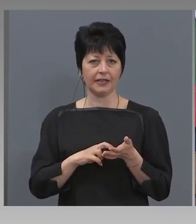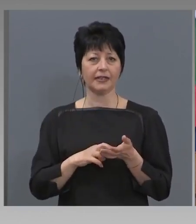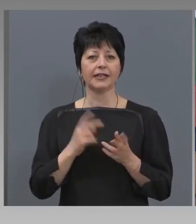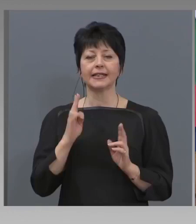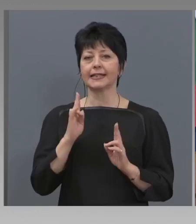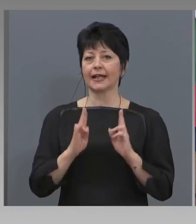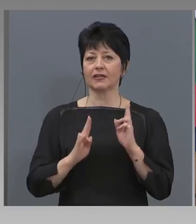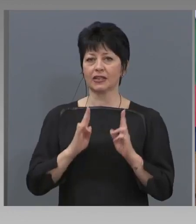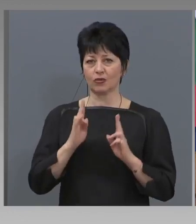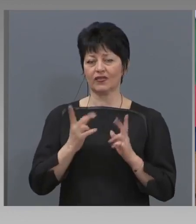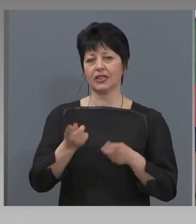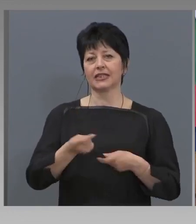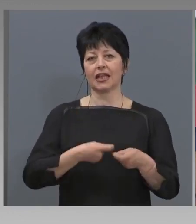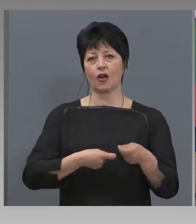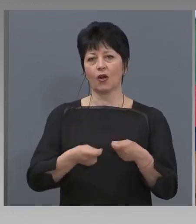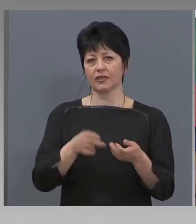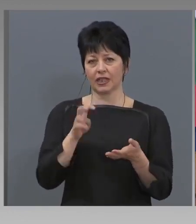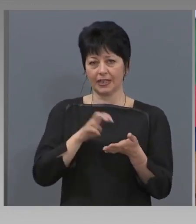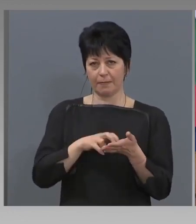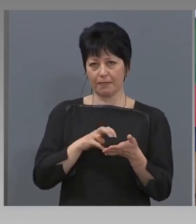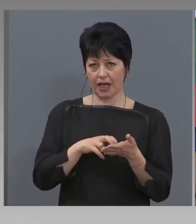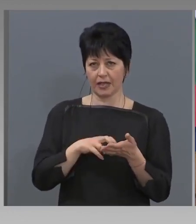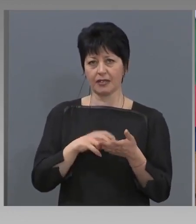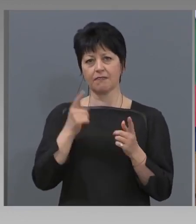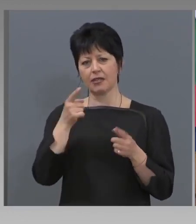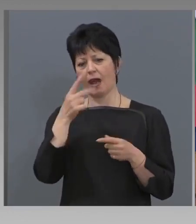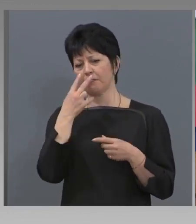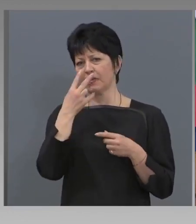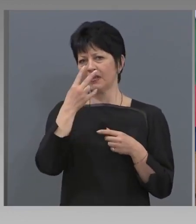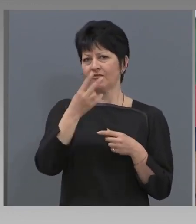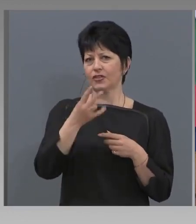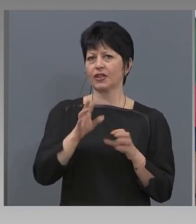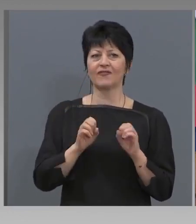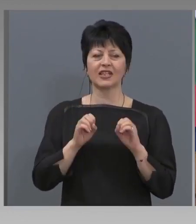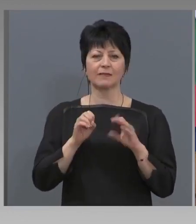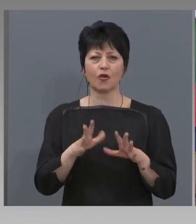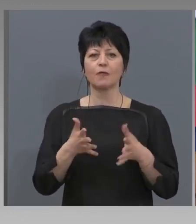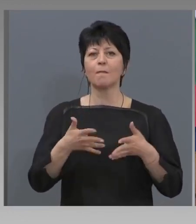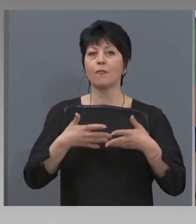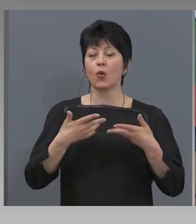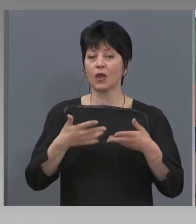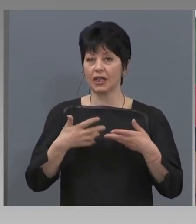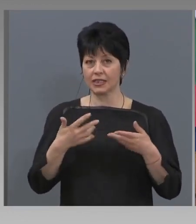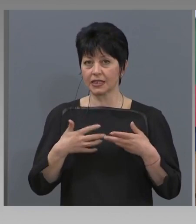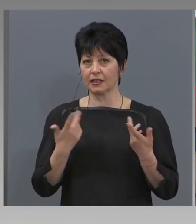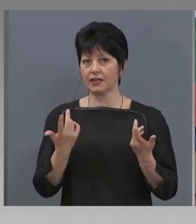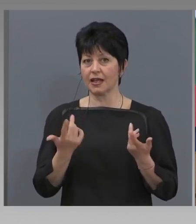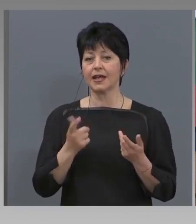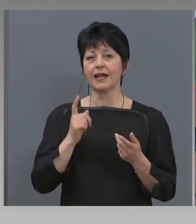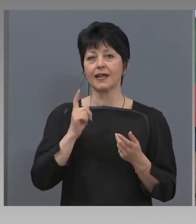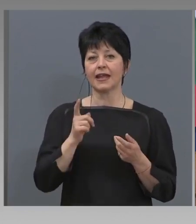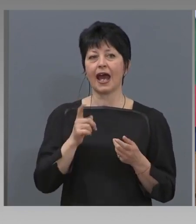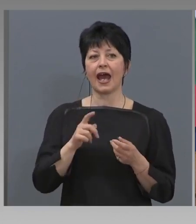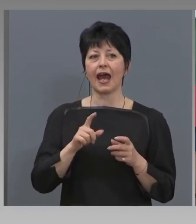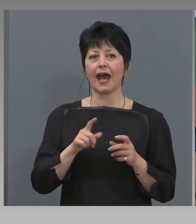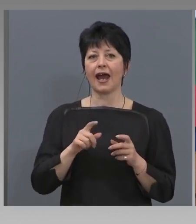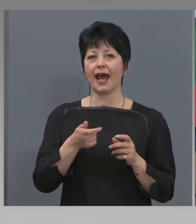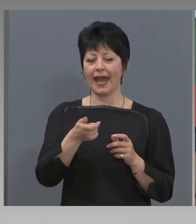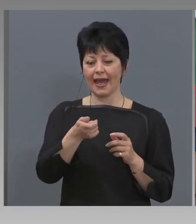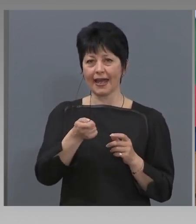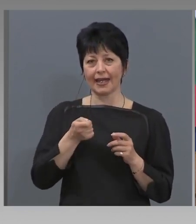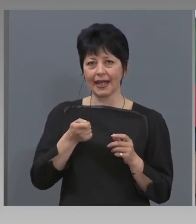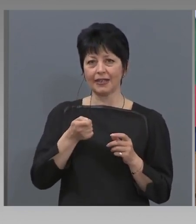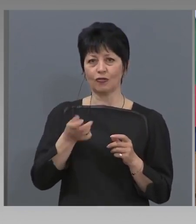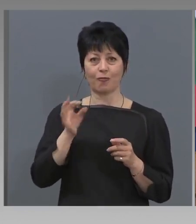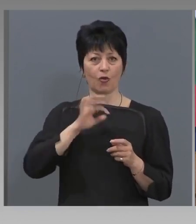съгласувано с търговските банки, тя предвижда възможност по искане на съответния кредитополучател. Да се